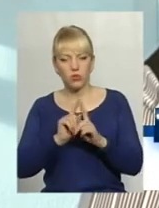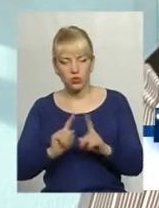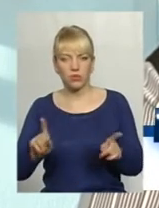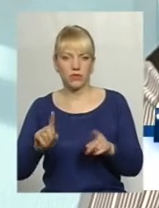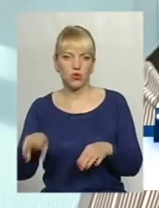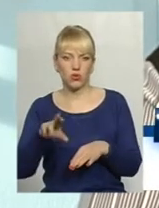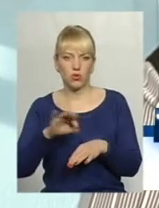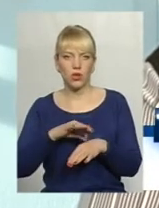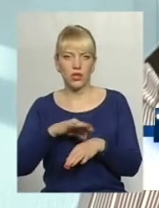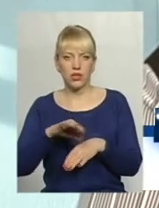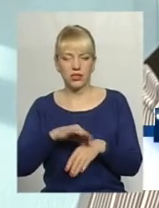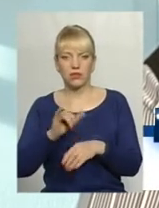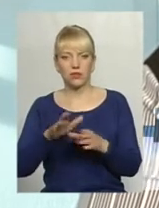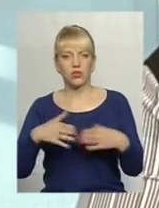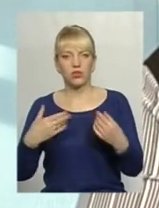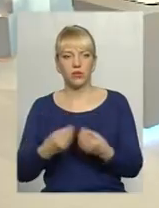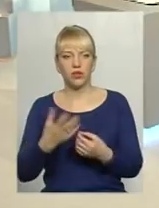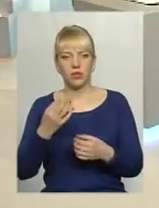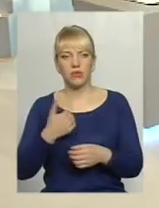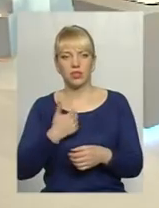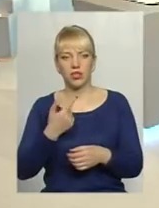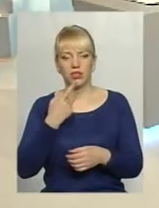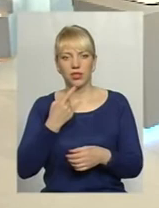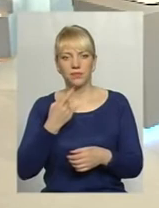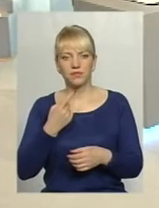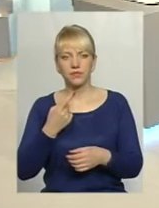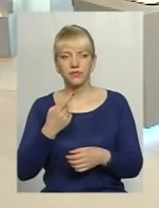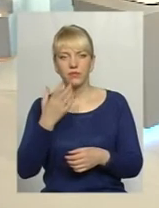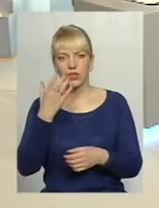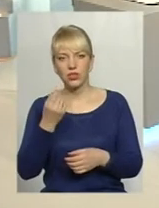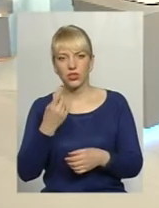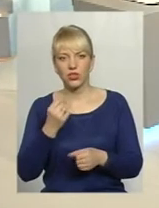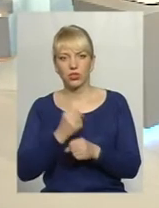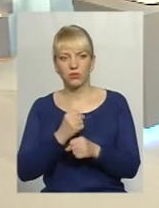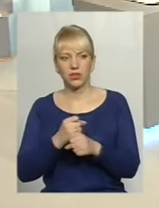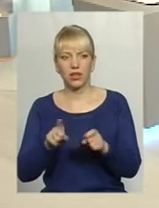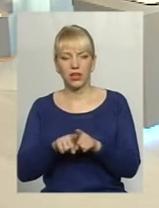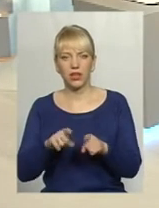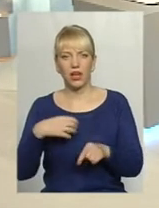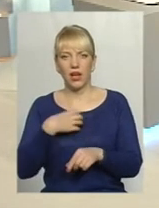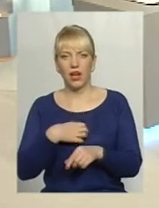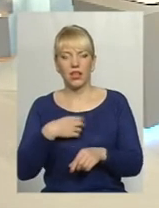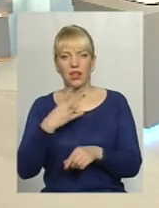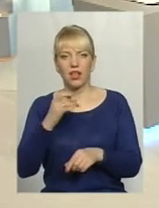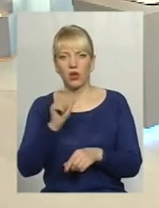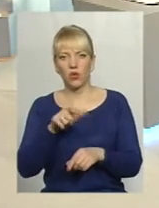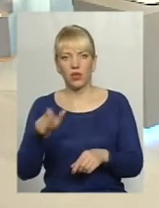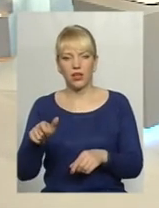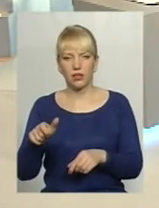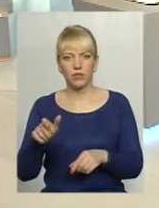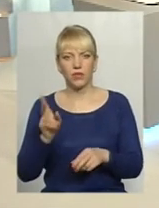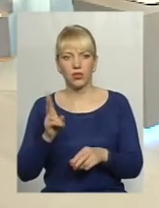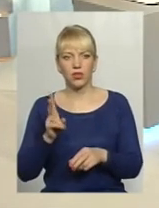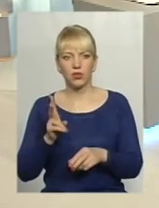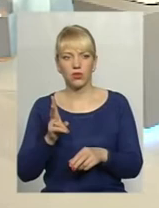Я би ще хотіла зробити такий маленький акцент на людей, які з